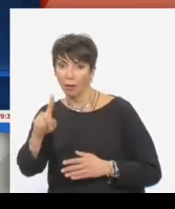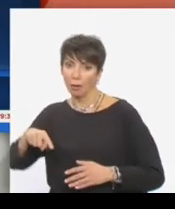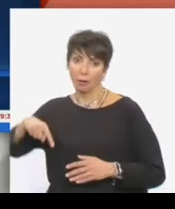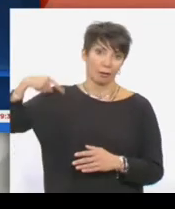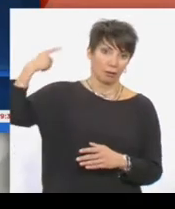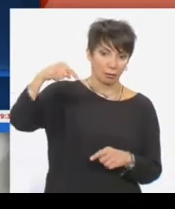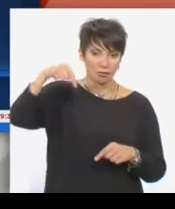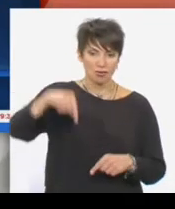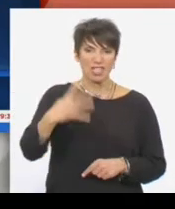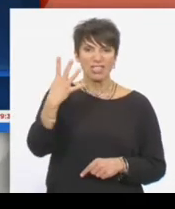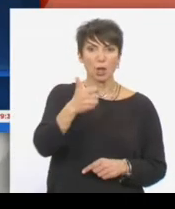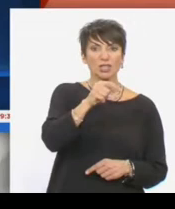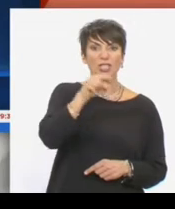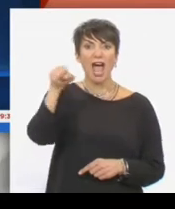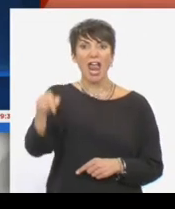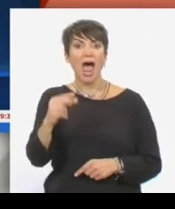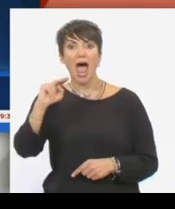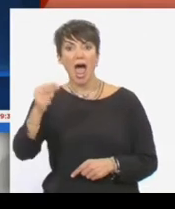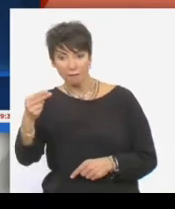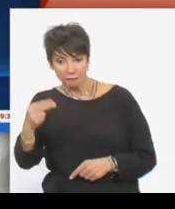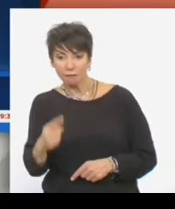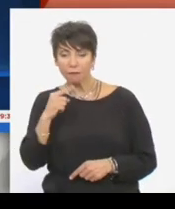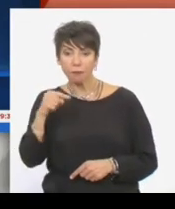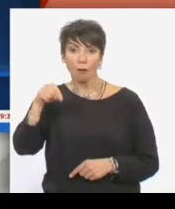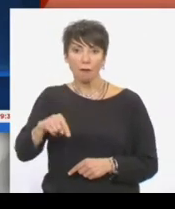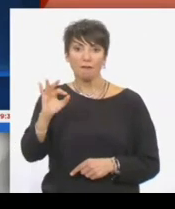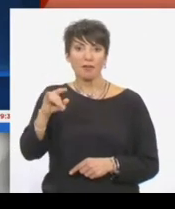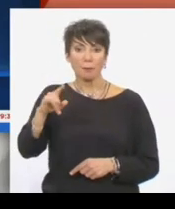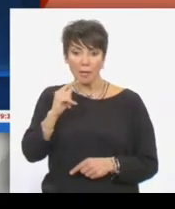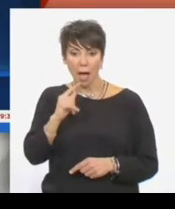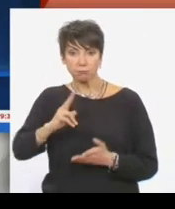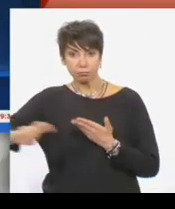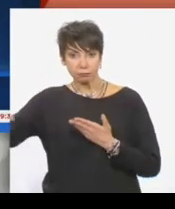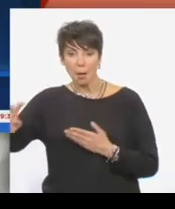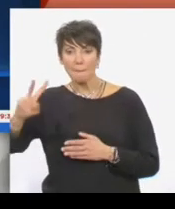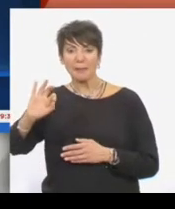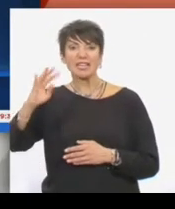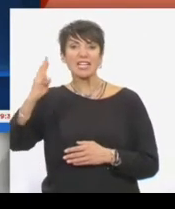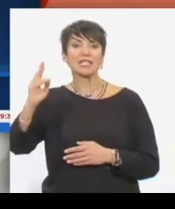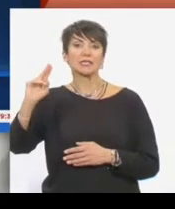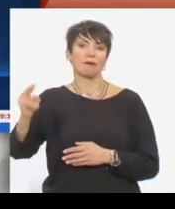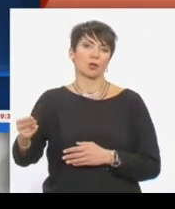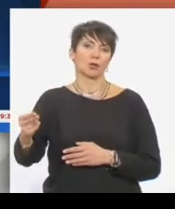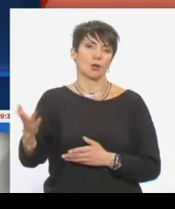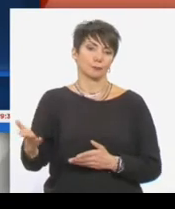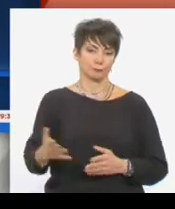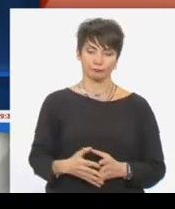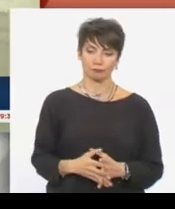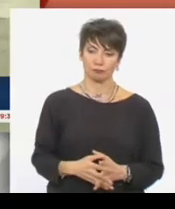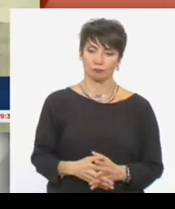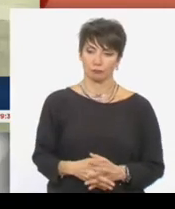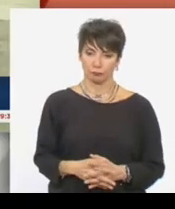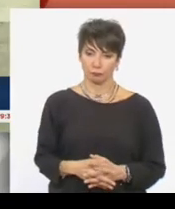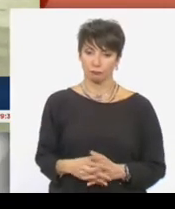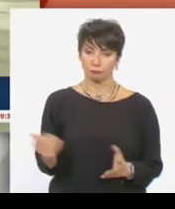πληρώνει 469 ευρώ και 80 λεπτά από τα οποία το ΦΠΙΑ αντιστοιχεί στα 54 ευρώ και 5 λεπτά.